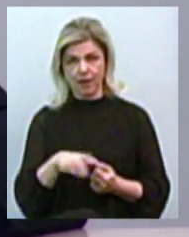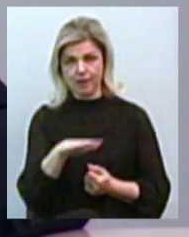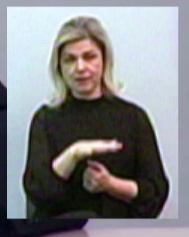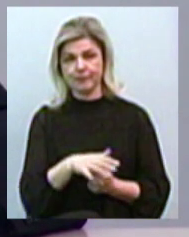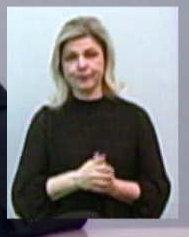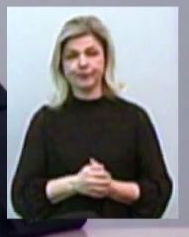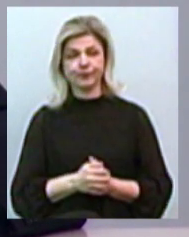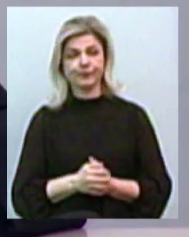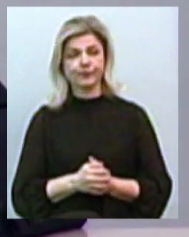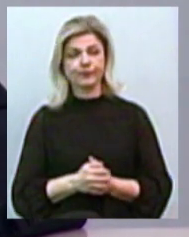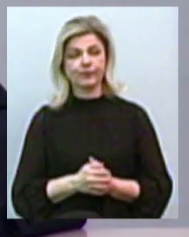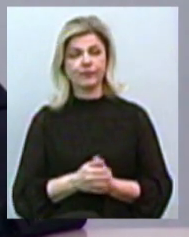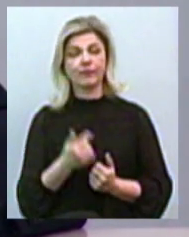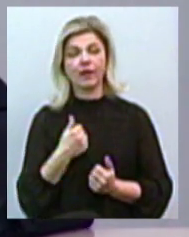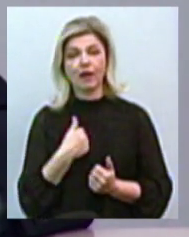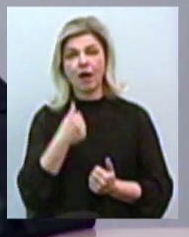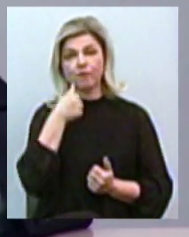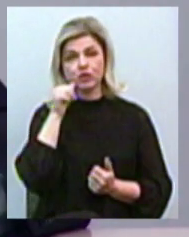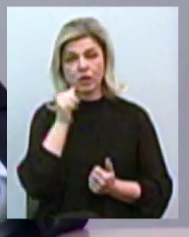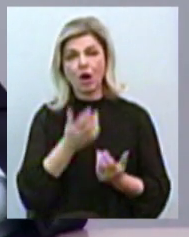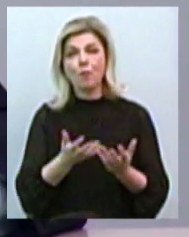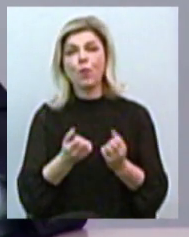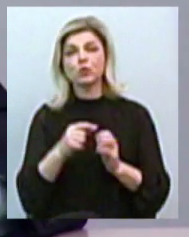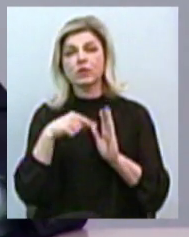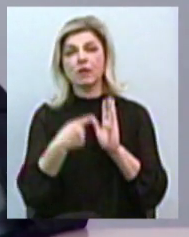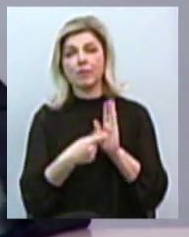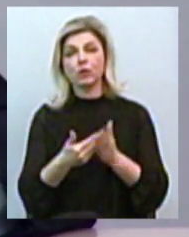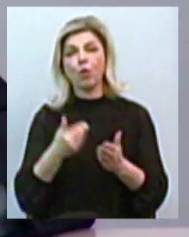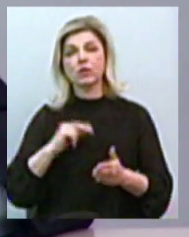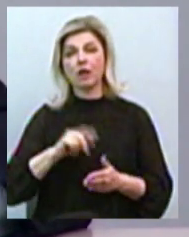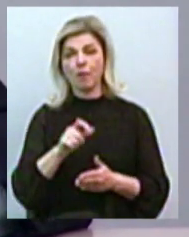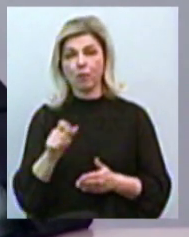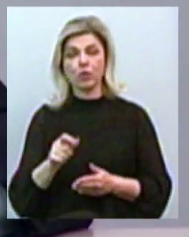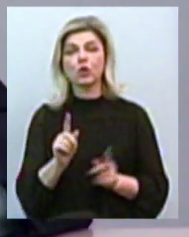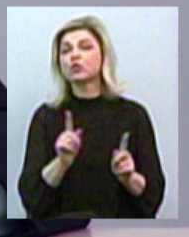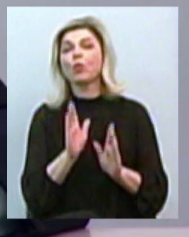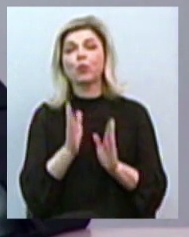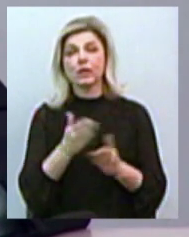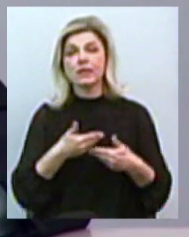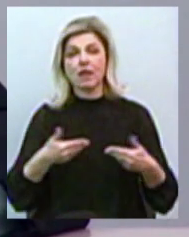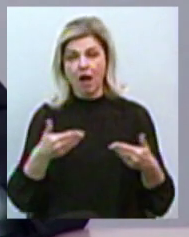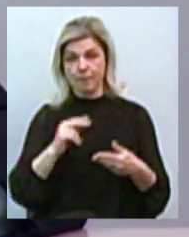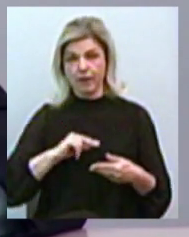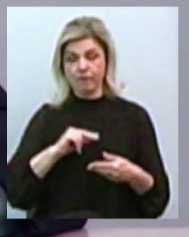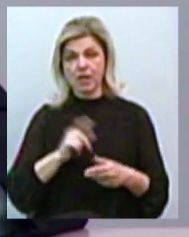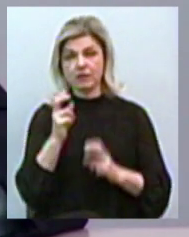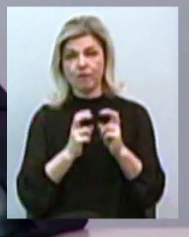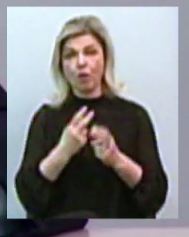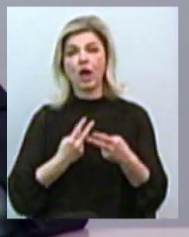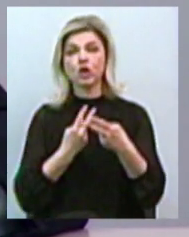Я вчора отримав запитання від працівників. Що буде з нами? Завод арештований.